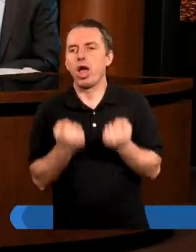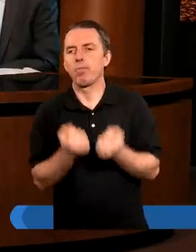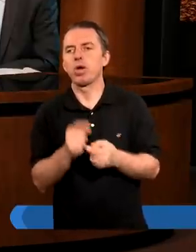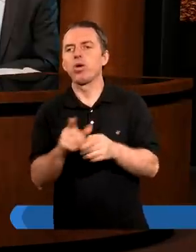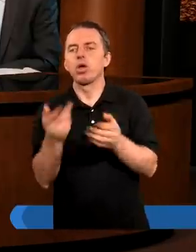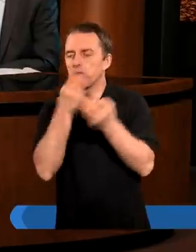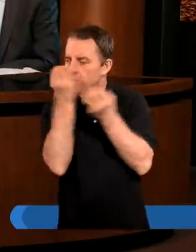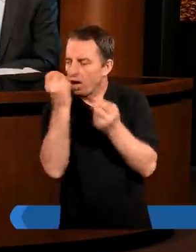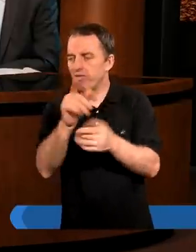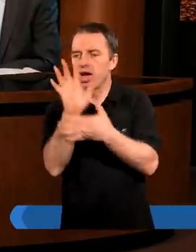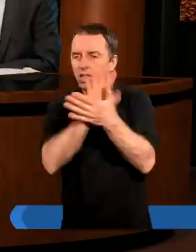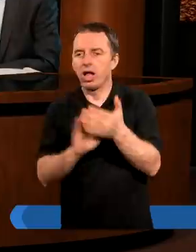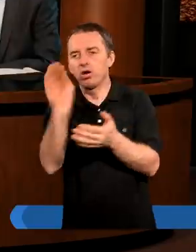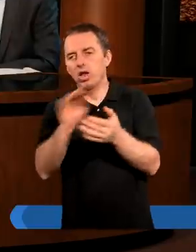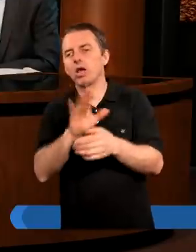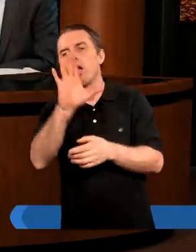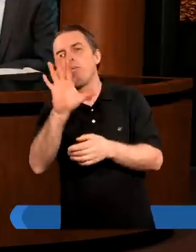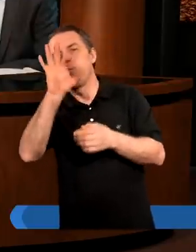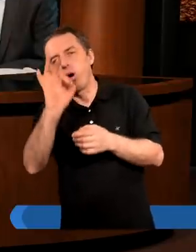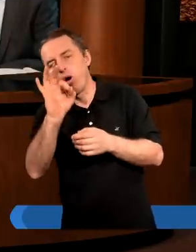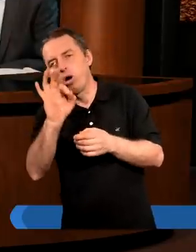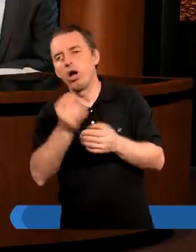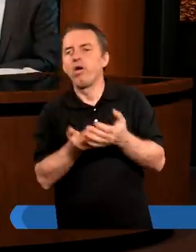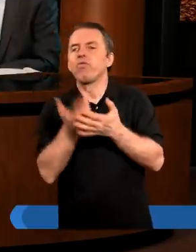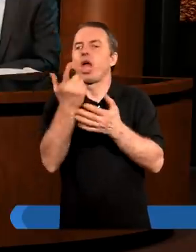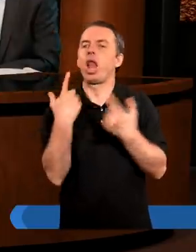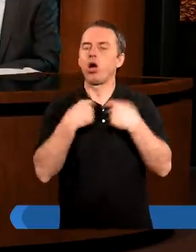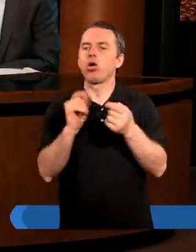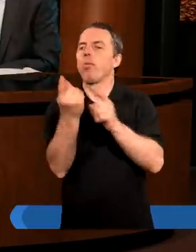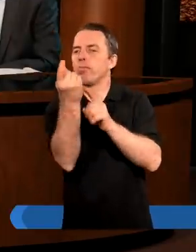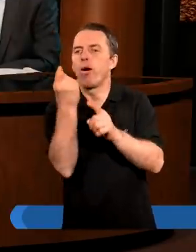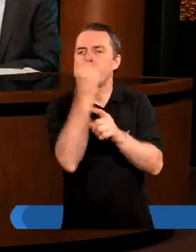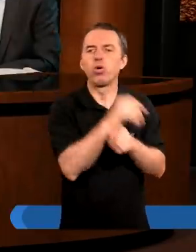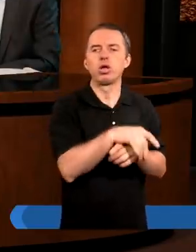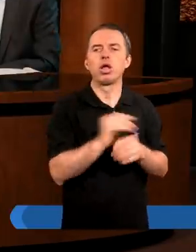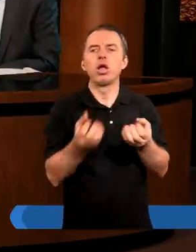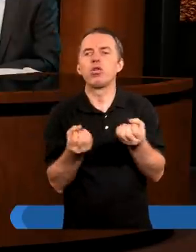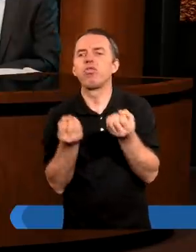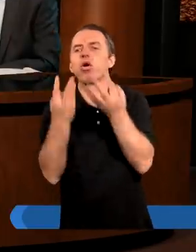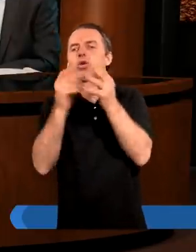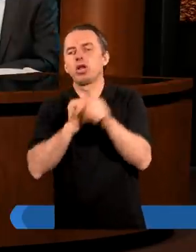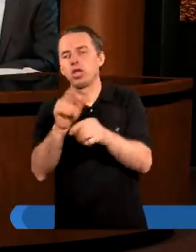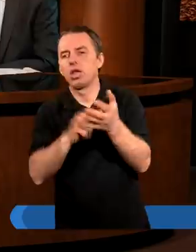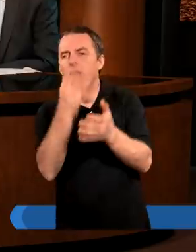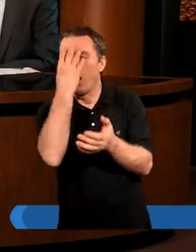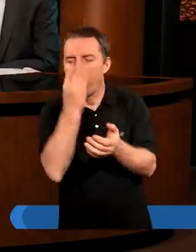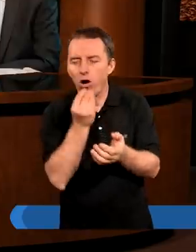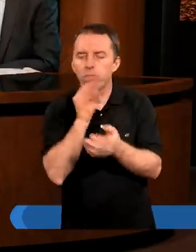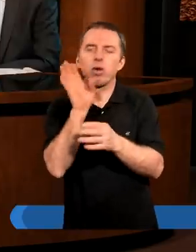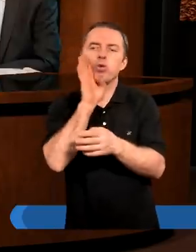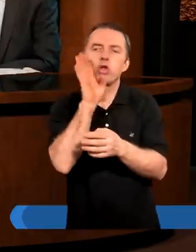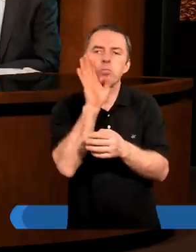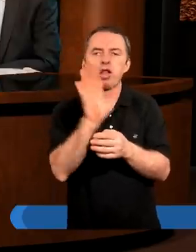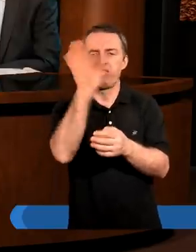tekst jeszcze, bo wiele osób powołuje się przecież stworzeni jesteśmy na obraz i